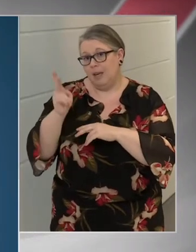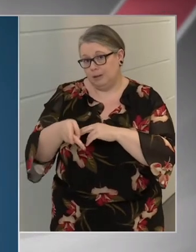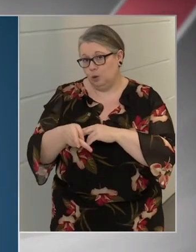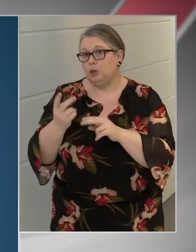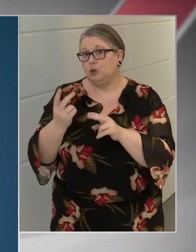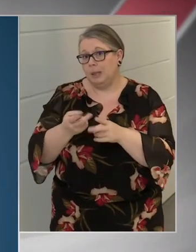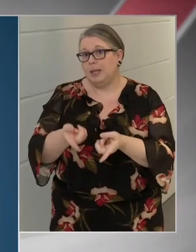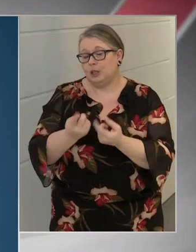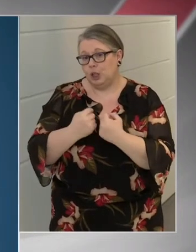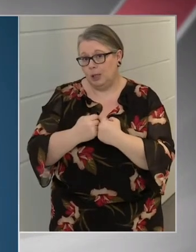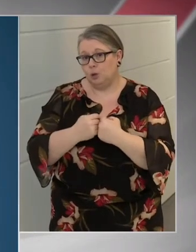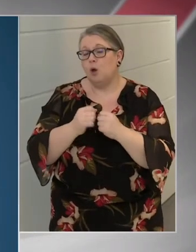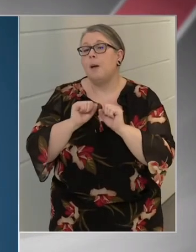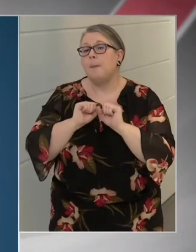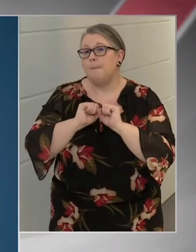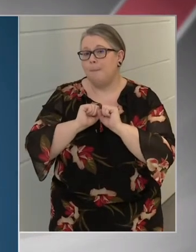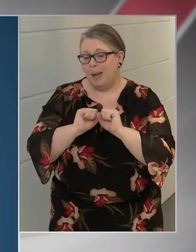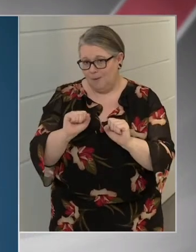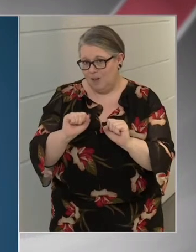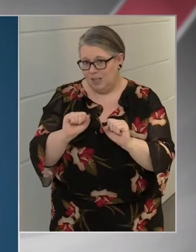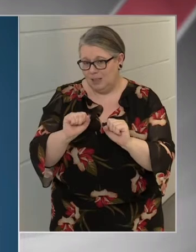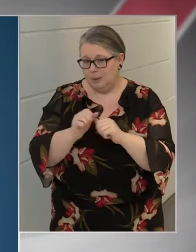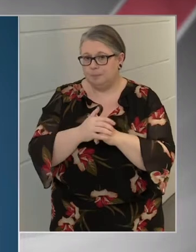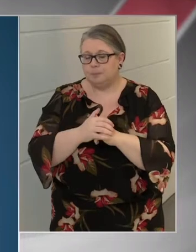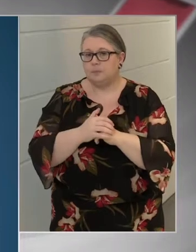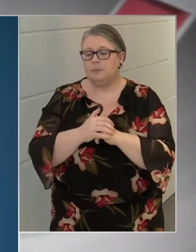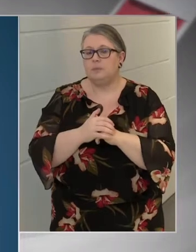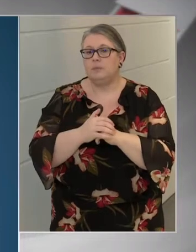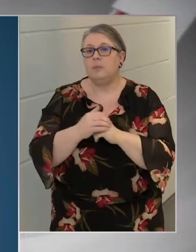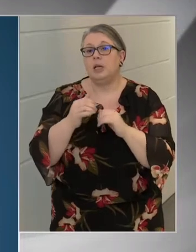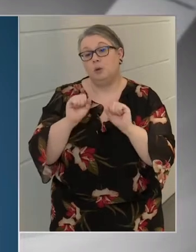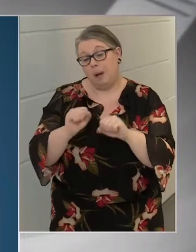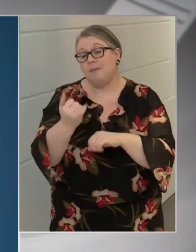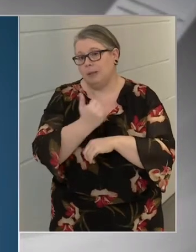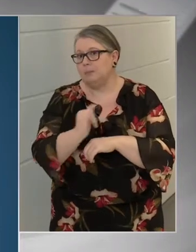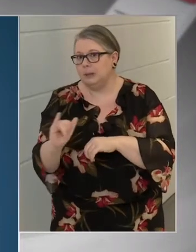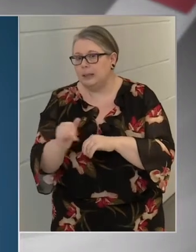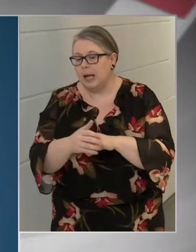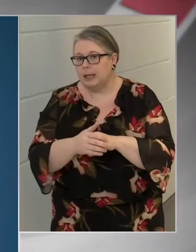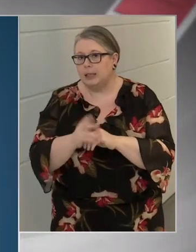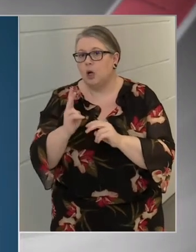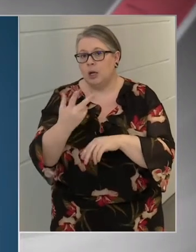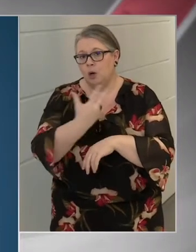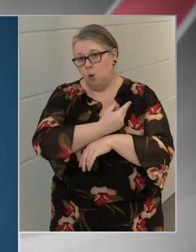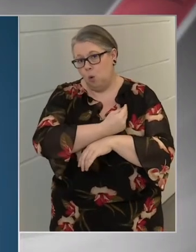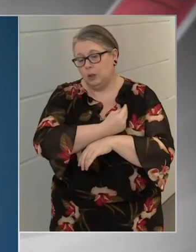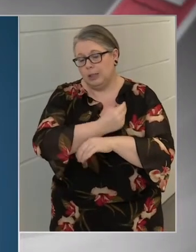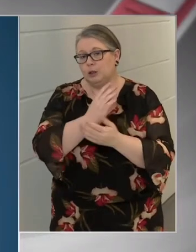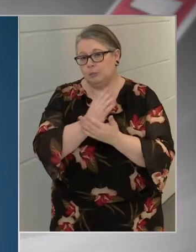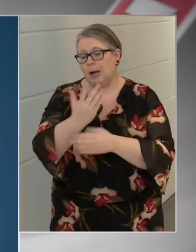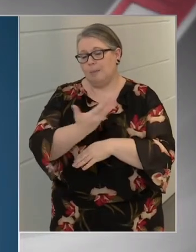betegségektől védi őket, és véd minnyájunkat, akik oltakozunk.